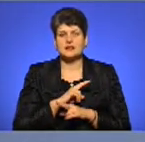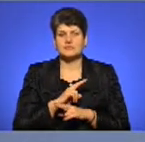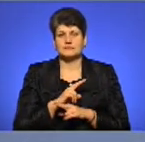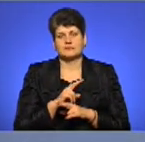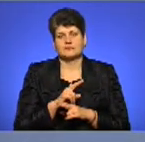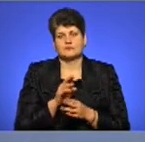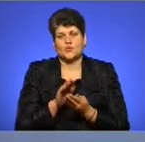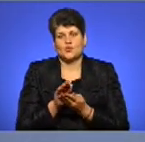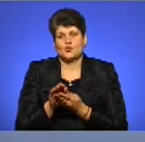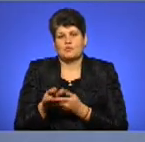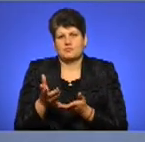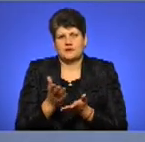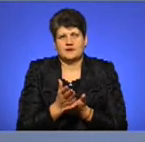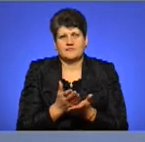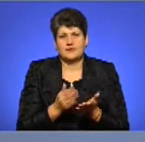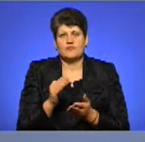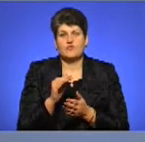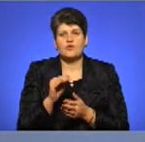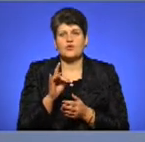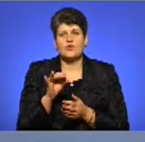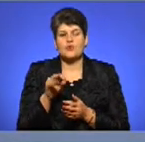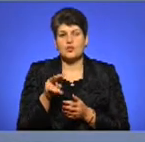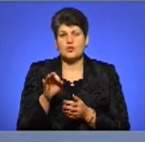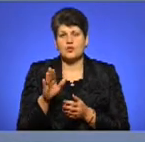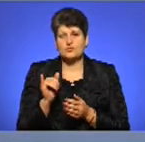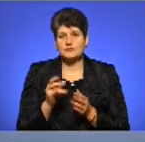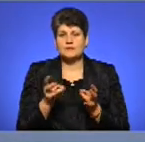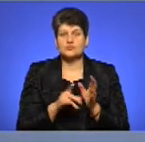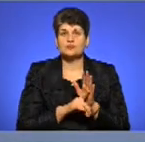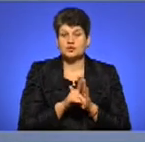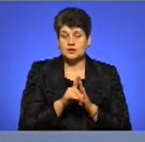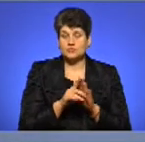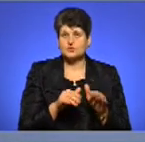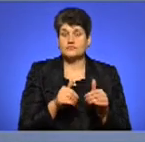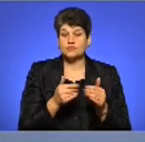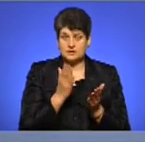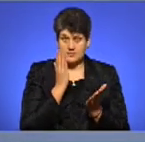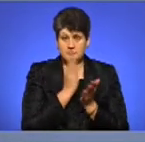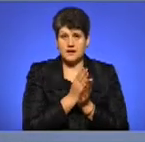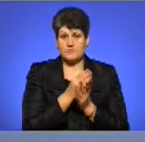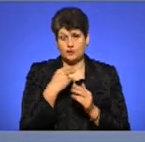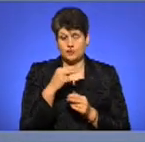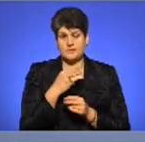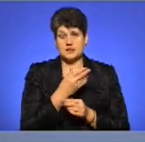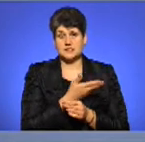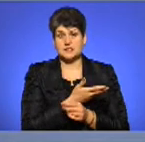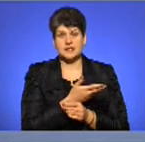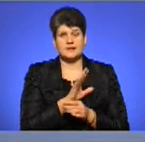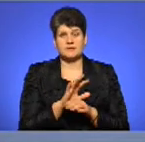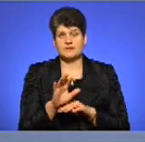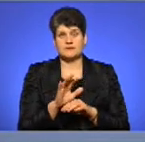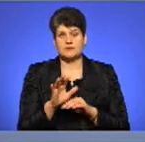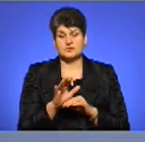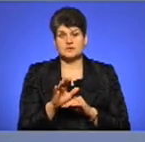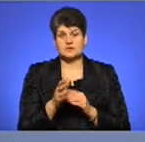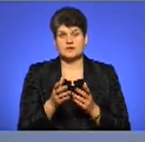І Фролову треба було б спочатку звернутися, напевно, прямо до президента, хай він не випускав би такий